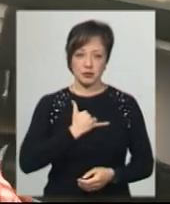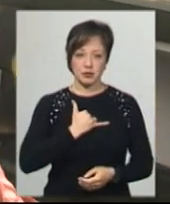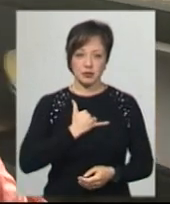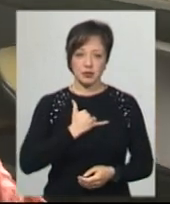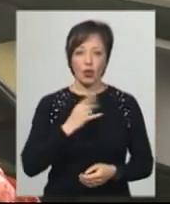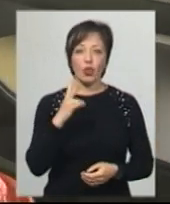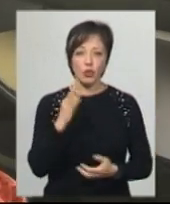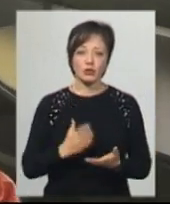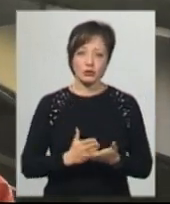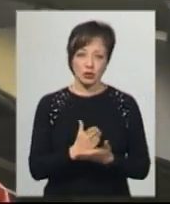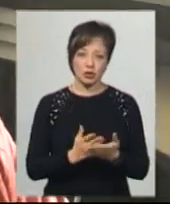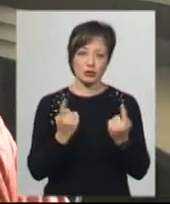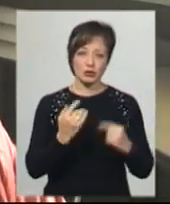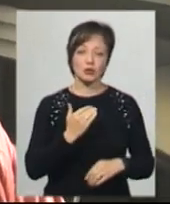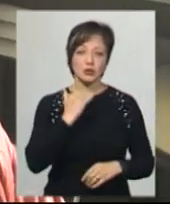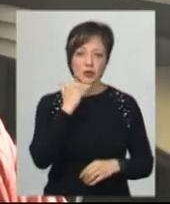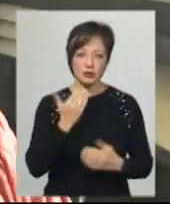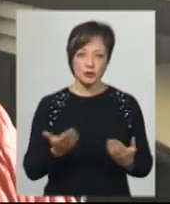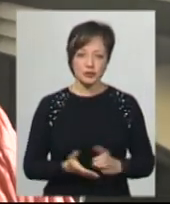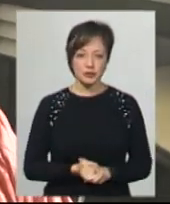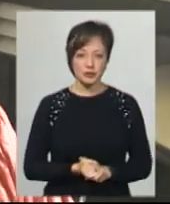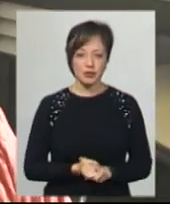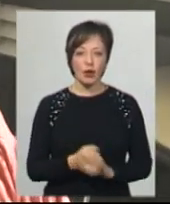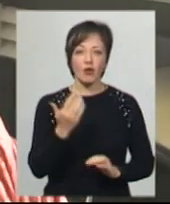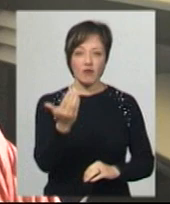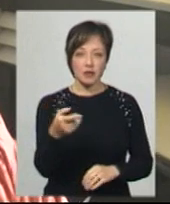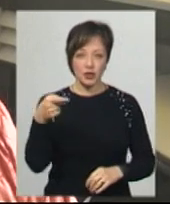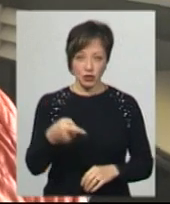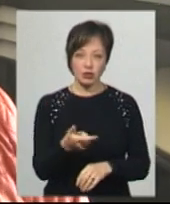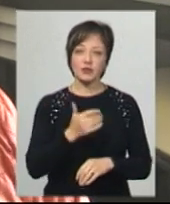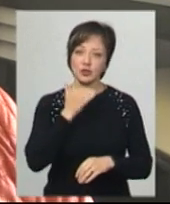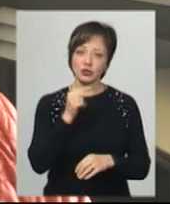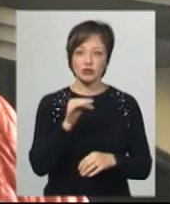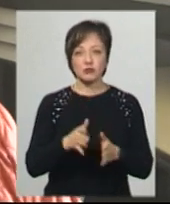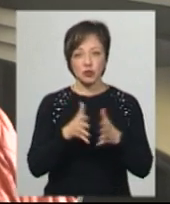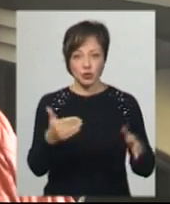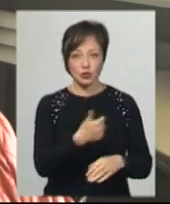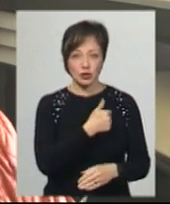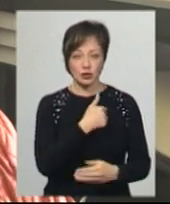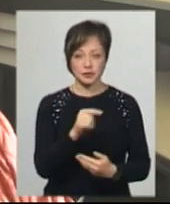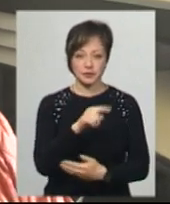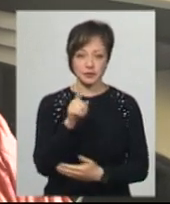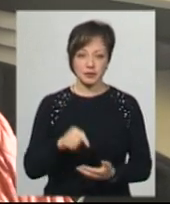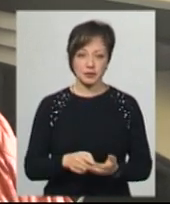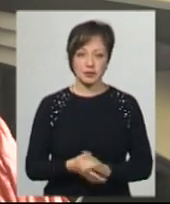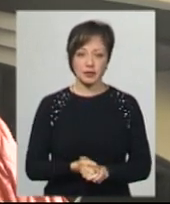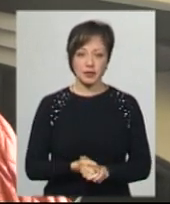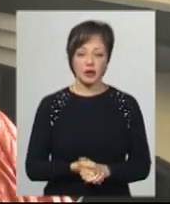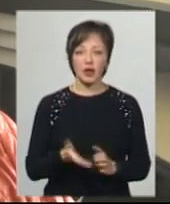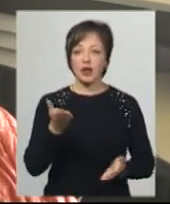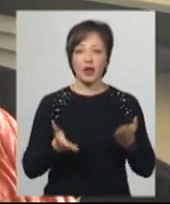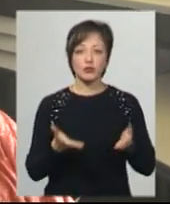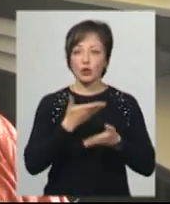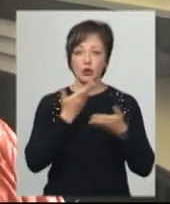в мене вже є достатньо. Вистачить такої доплати чи хотілося, аби було більше? Ну, якщо немає